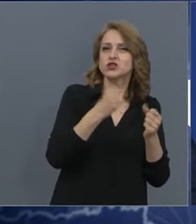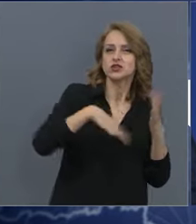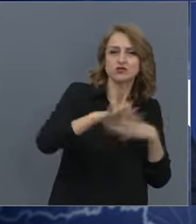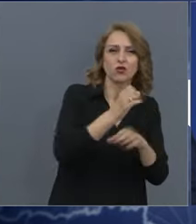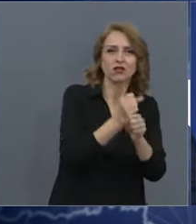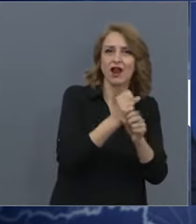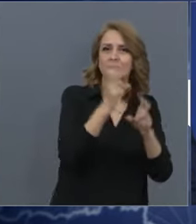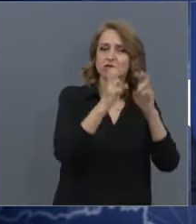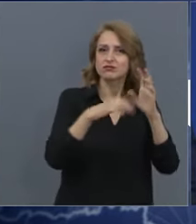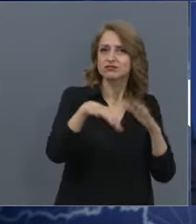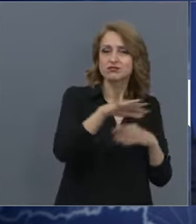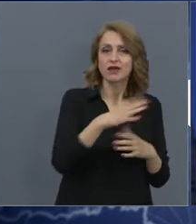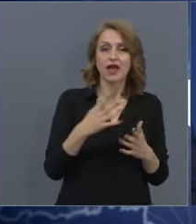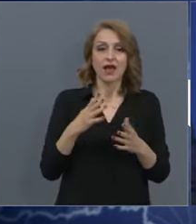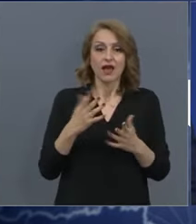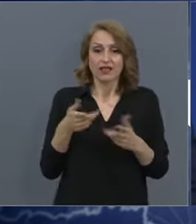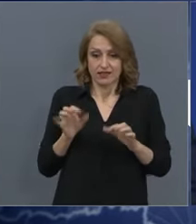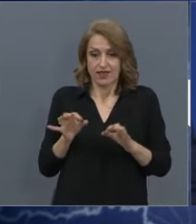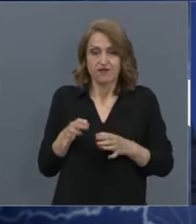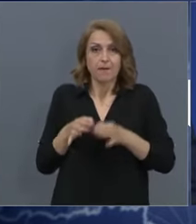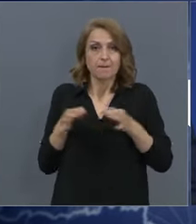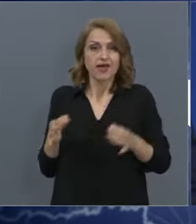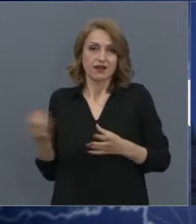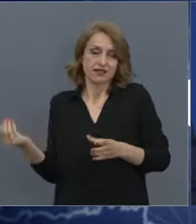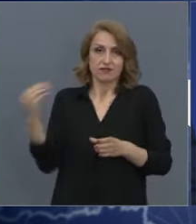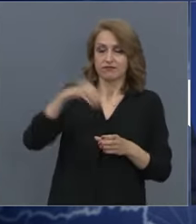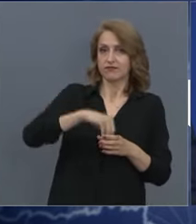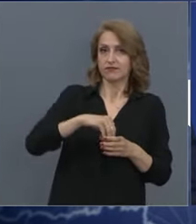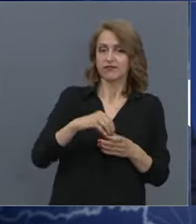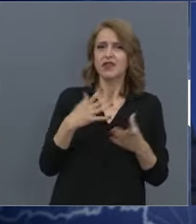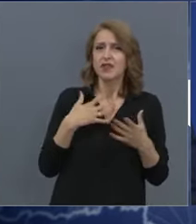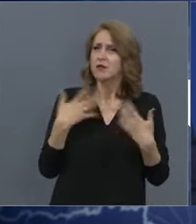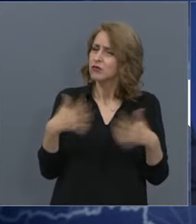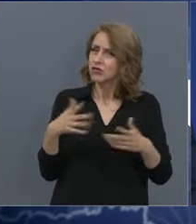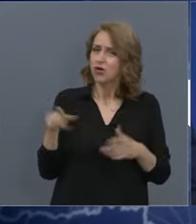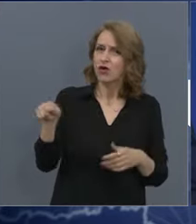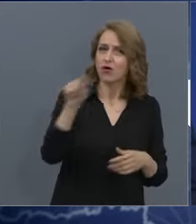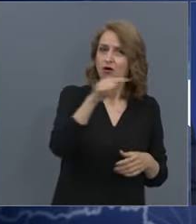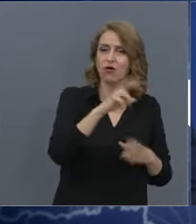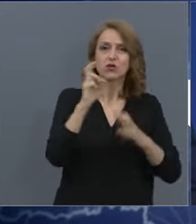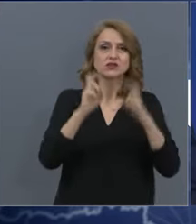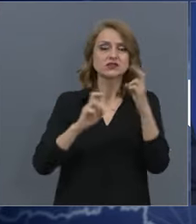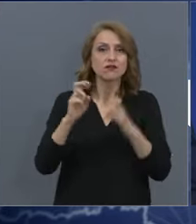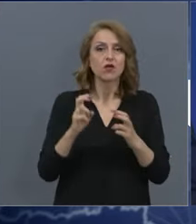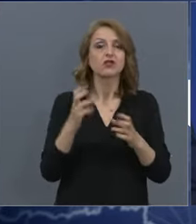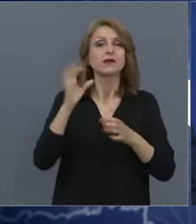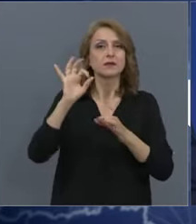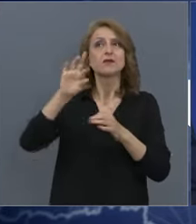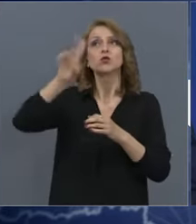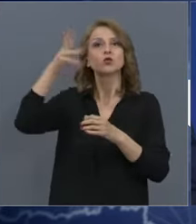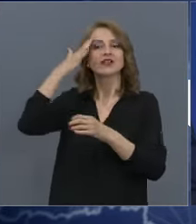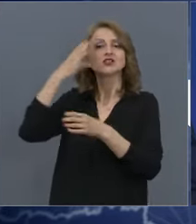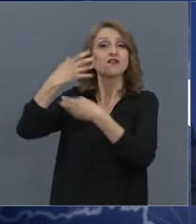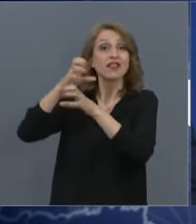Подобни мерки да бъдат вкарани. Има маса заводи, където инженери не могат да дойдат. е